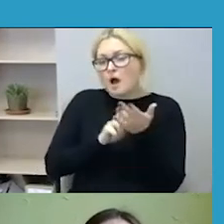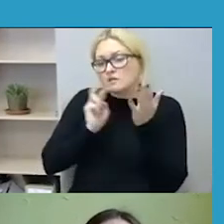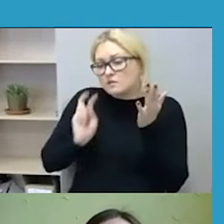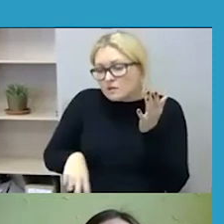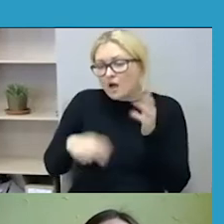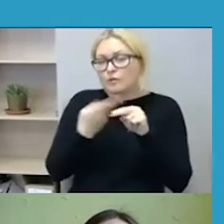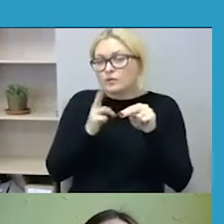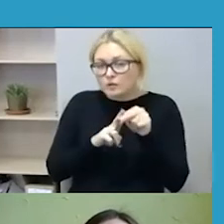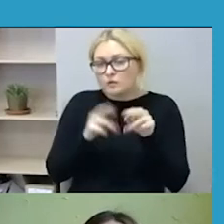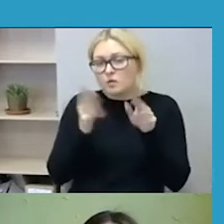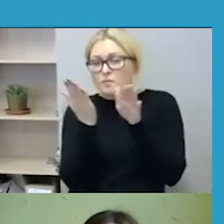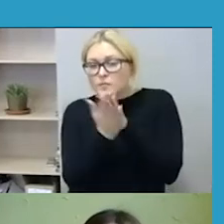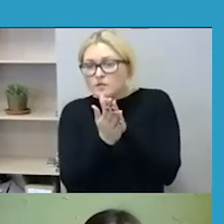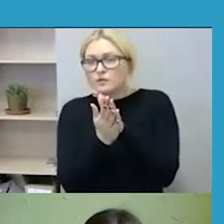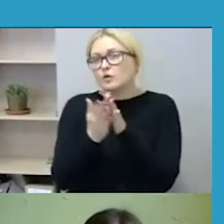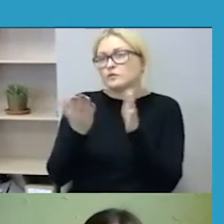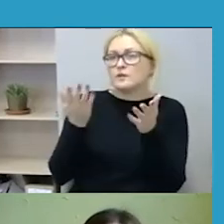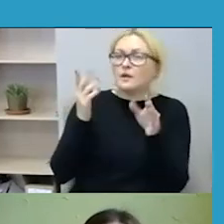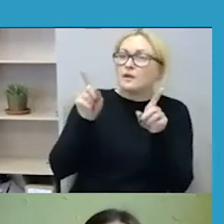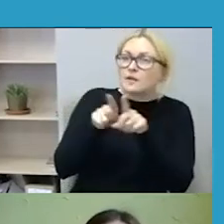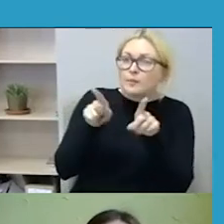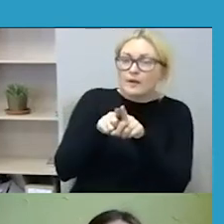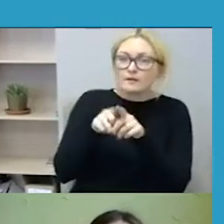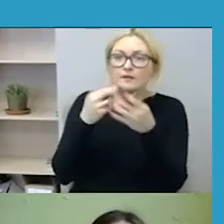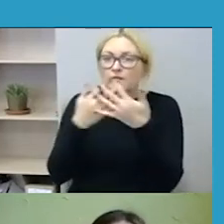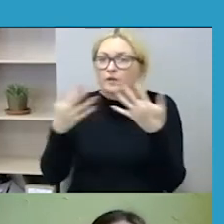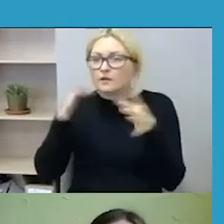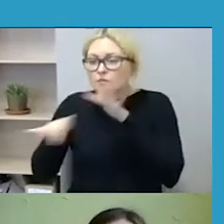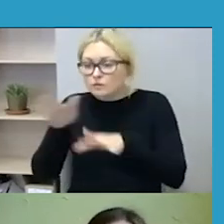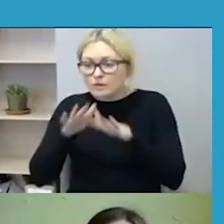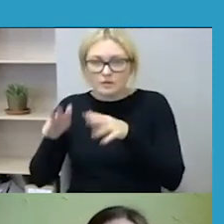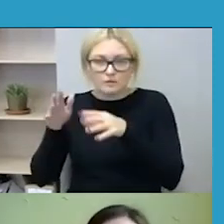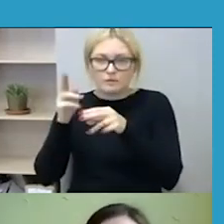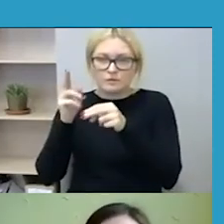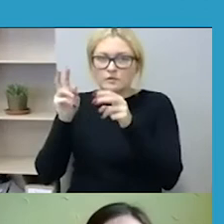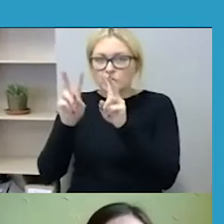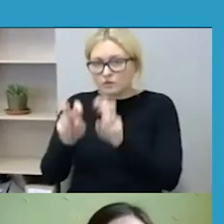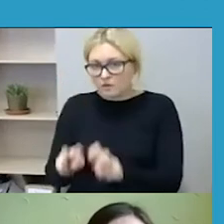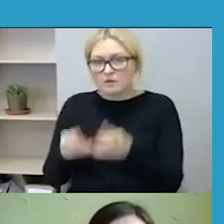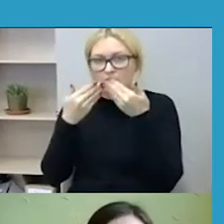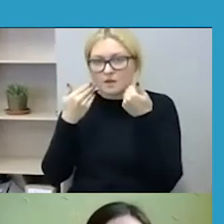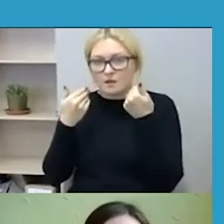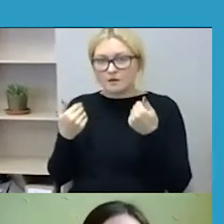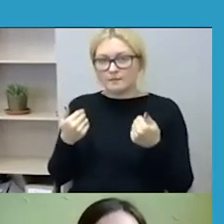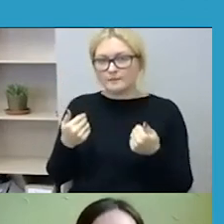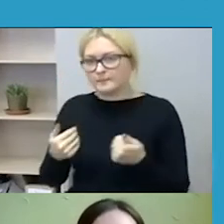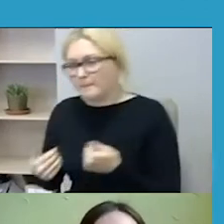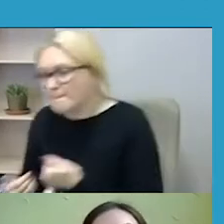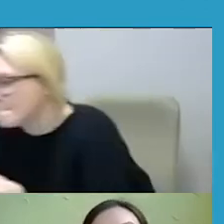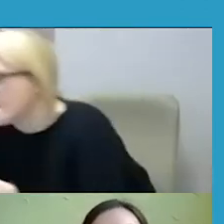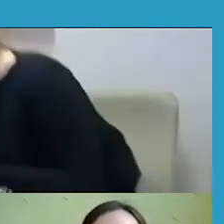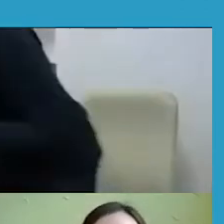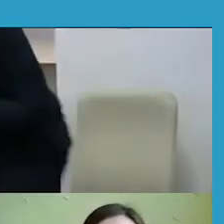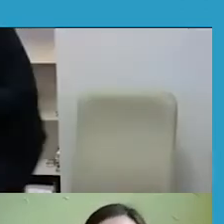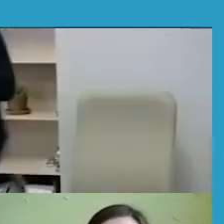daug, bet asmenys ir toliau laisvai kursto nepykantą internete. Toliau pereikime